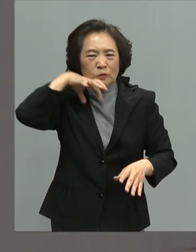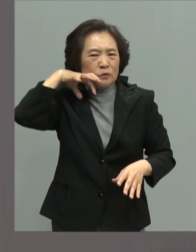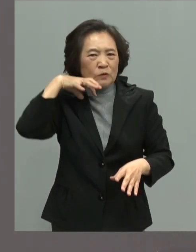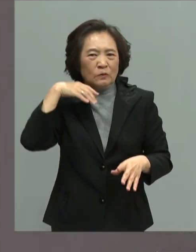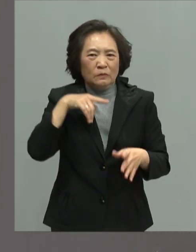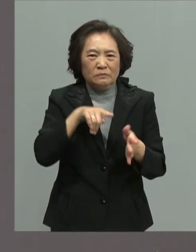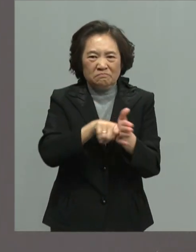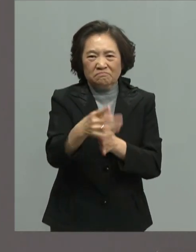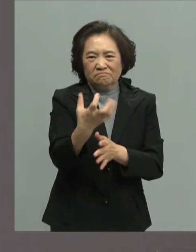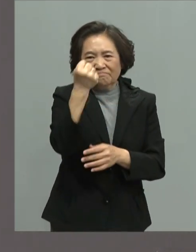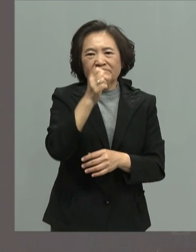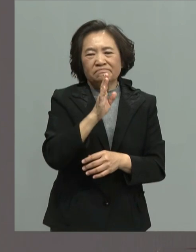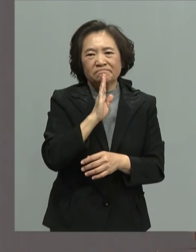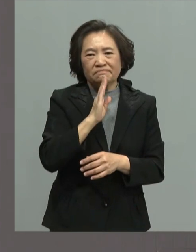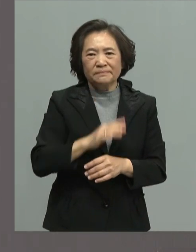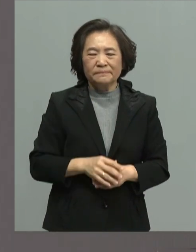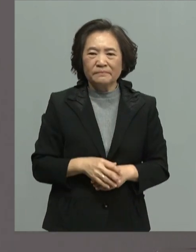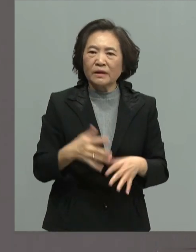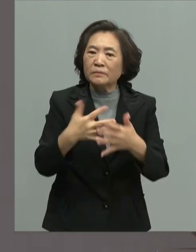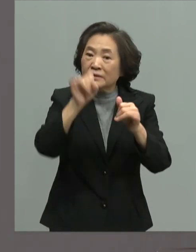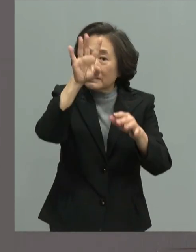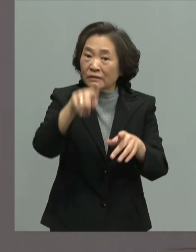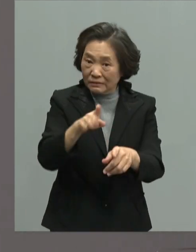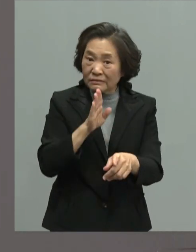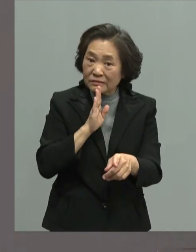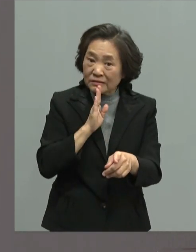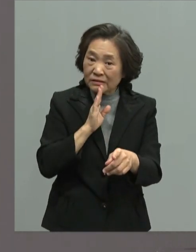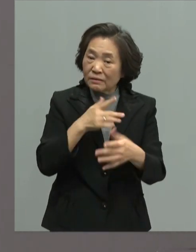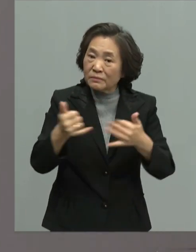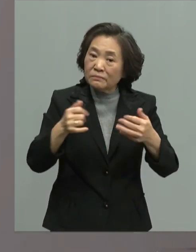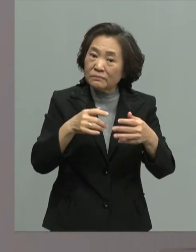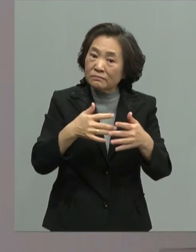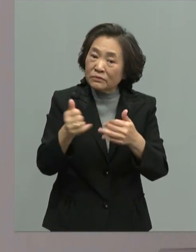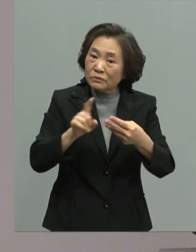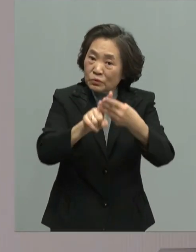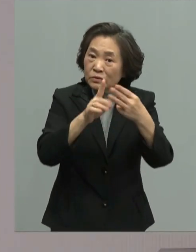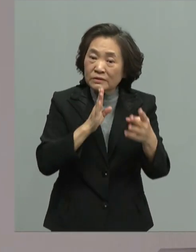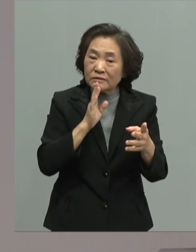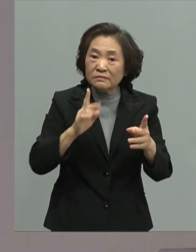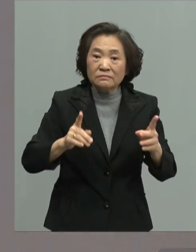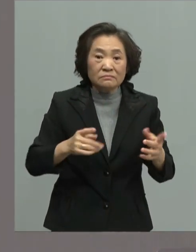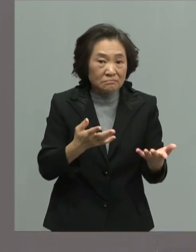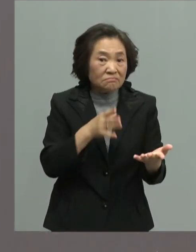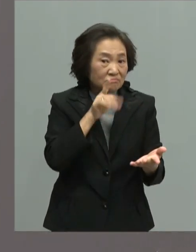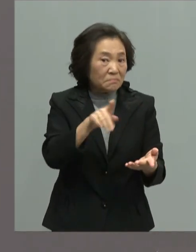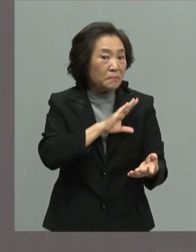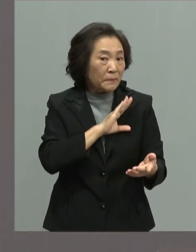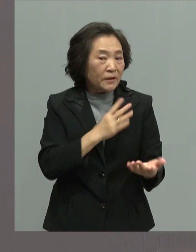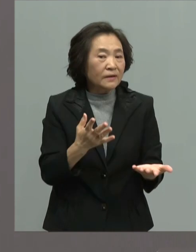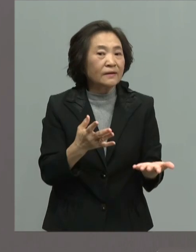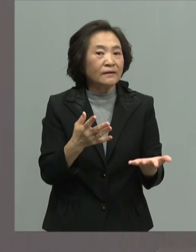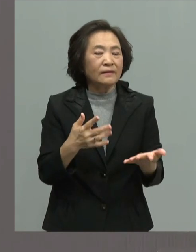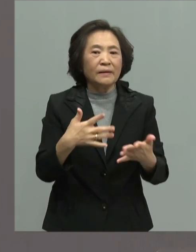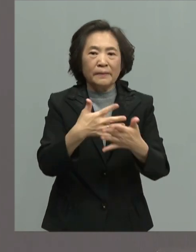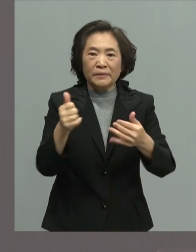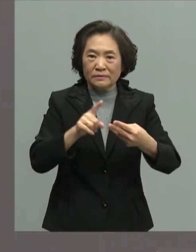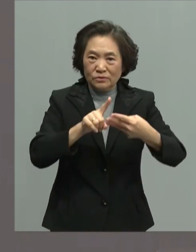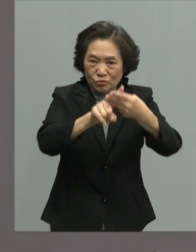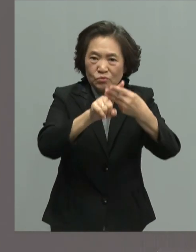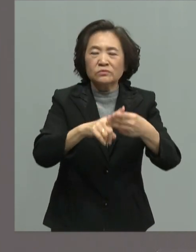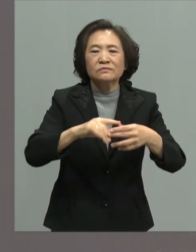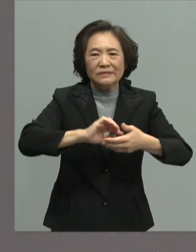这样一个状况这是你民进党要爱民主吗这是你要爱的吗民主需要住